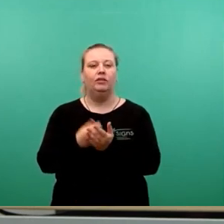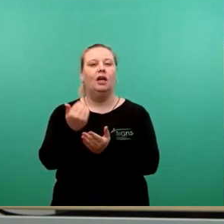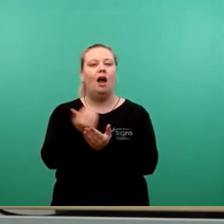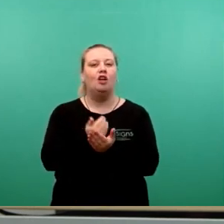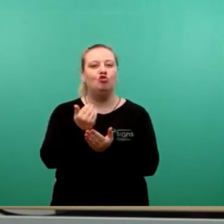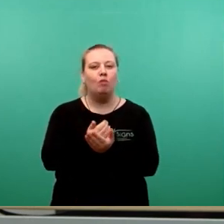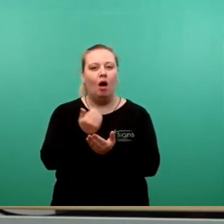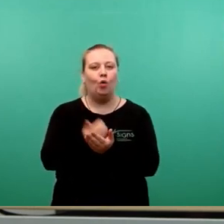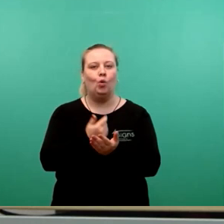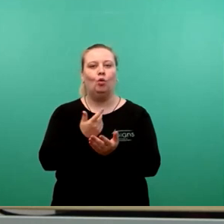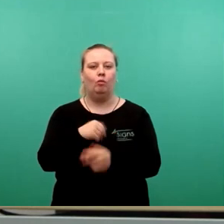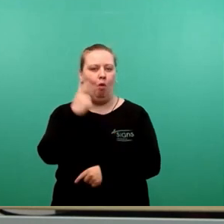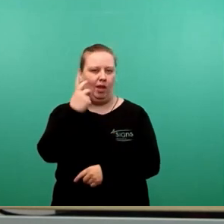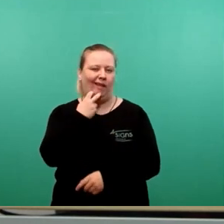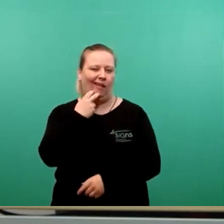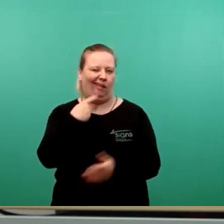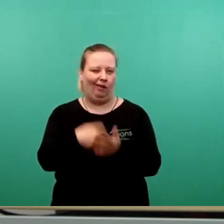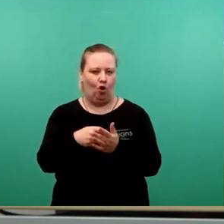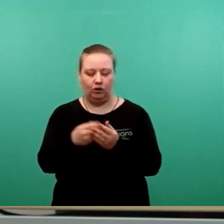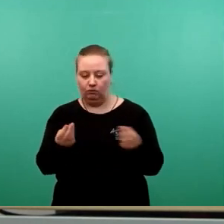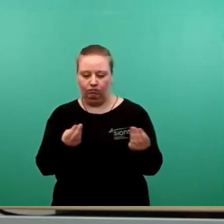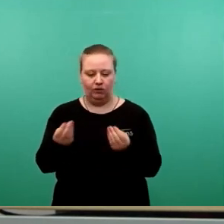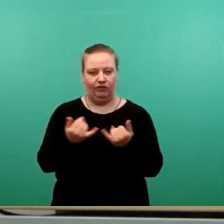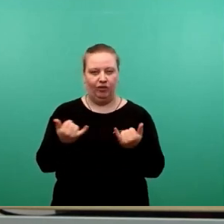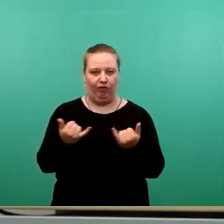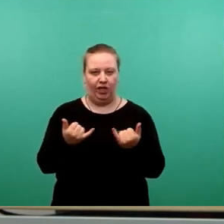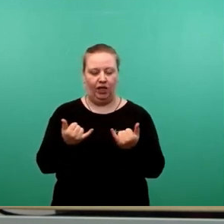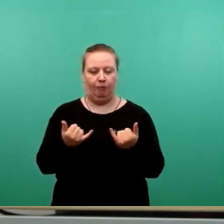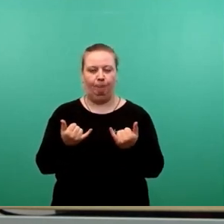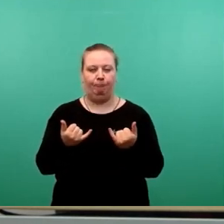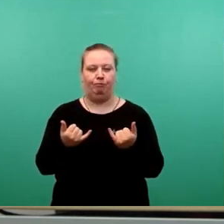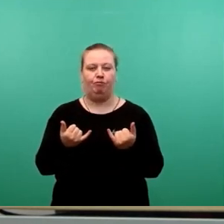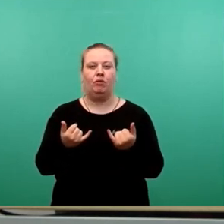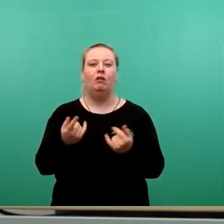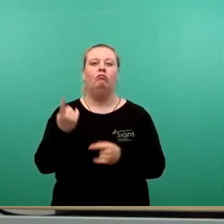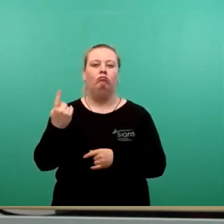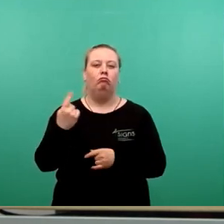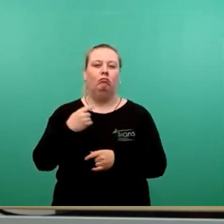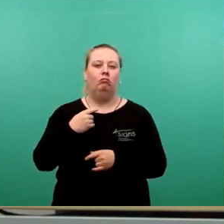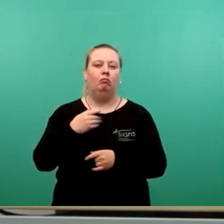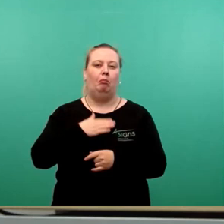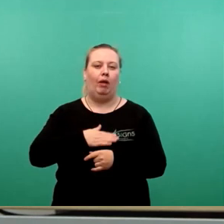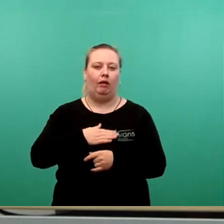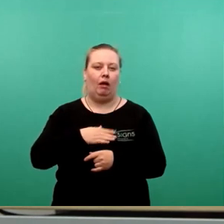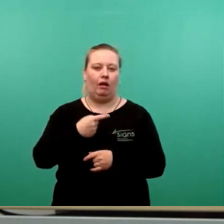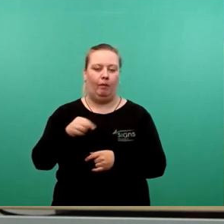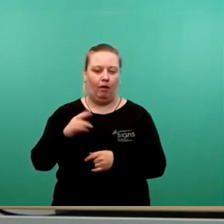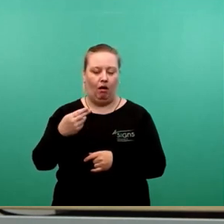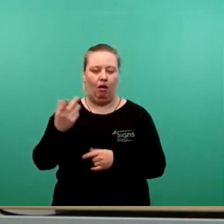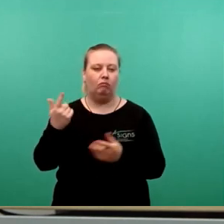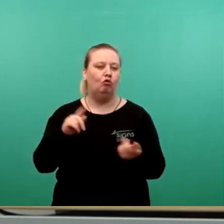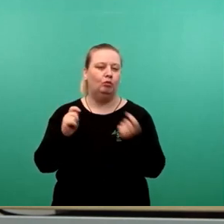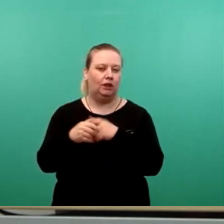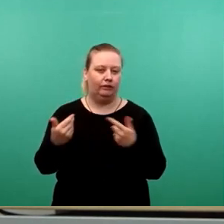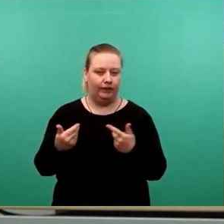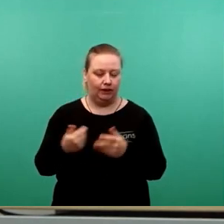um mit den gestiegenen Energiekosten umzugehen, so sind von der Bäder GmbH folgende Maßnahmen bisher umgesetzt worden.